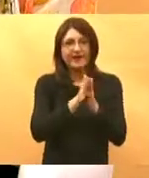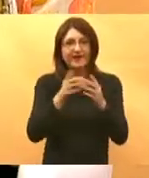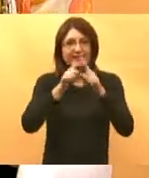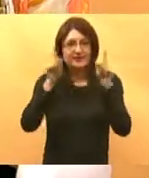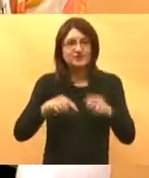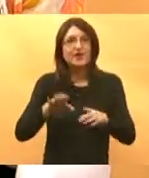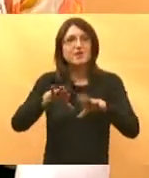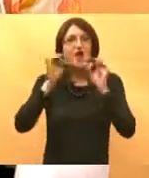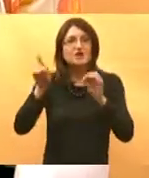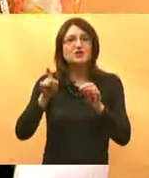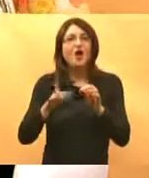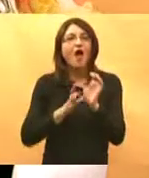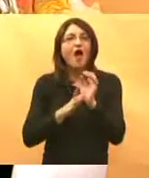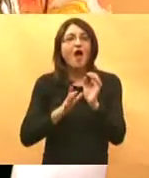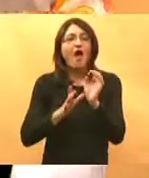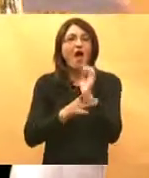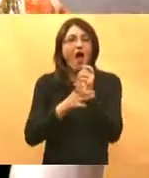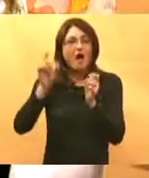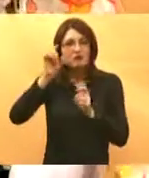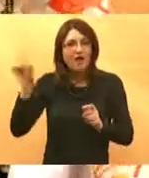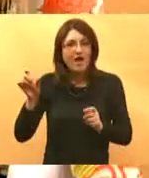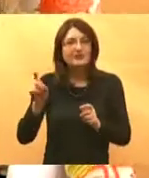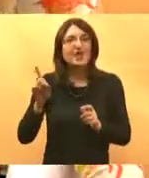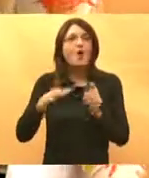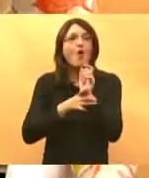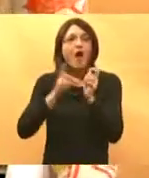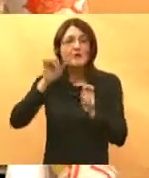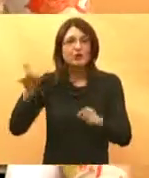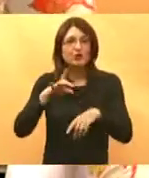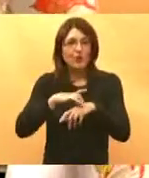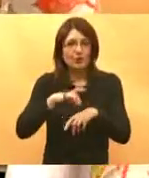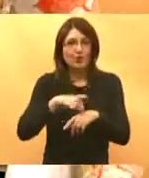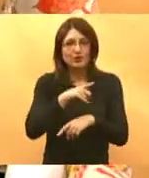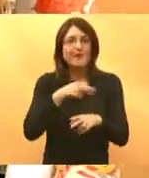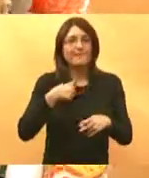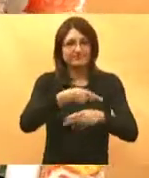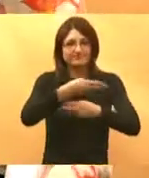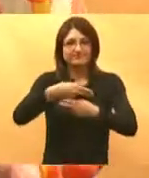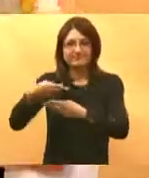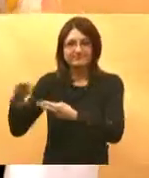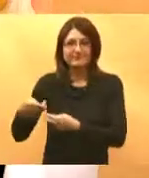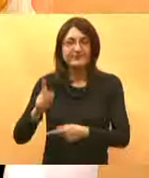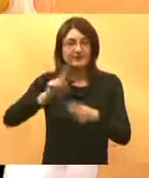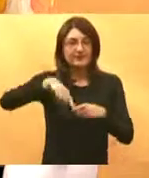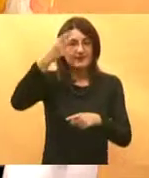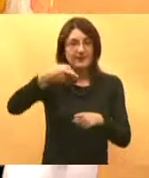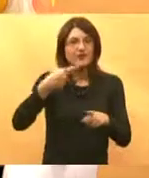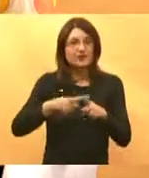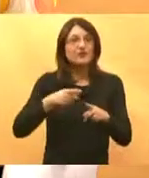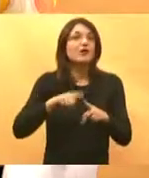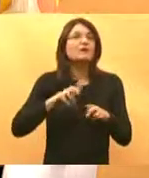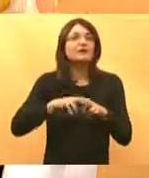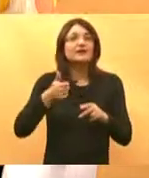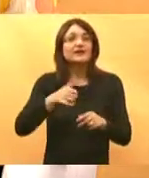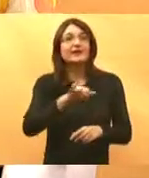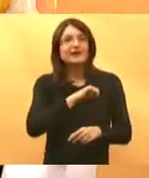koju ćete naći u ambulantama čak i u ambulantama liječinka jer mi smo to distribuirali sljedeći put vas čekam na jednoj vrlo